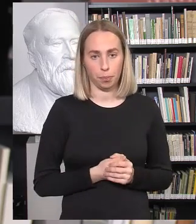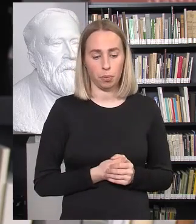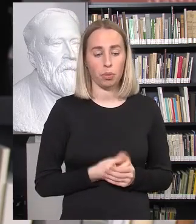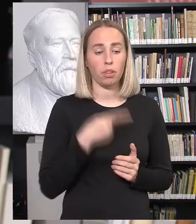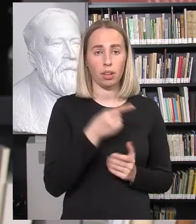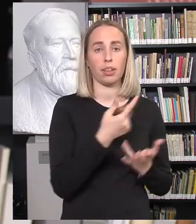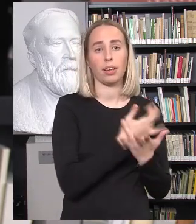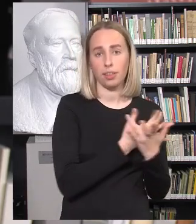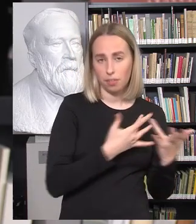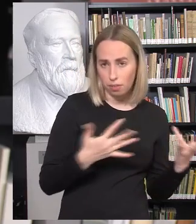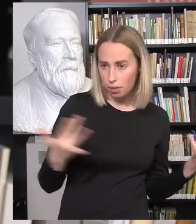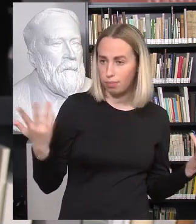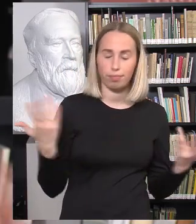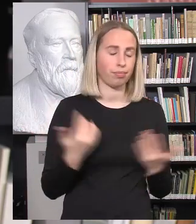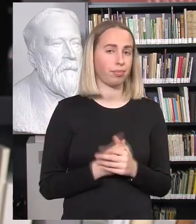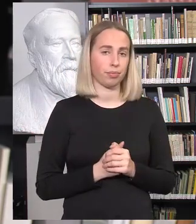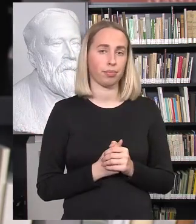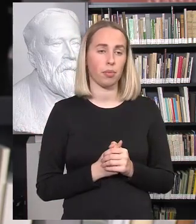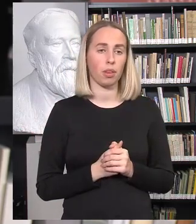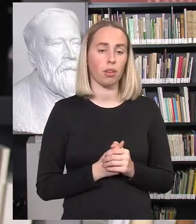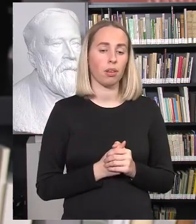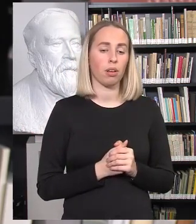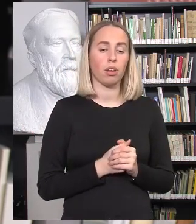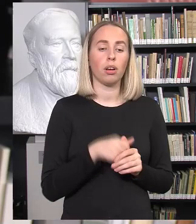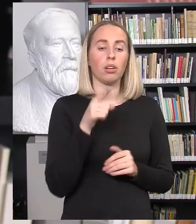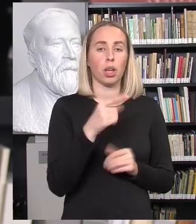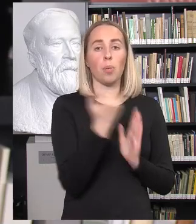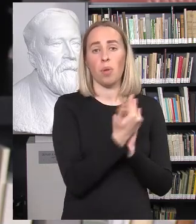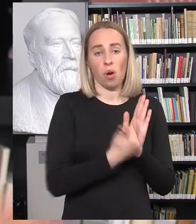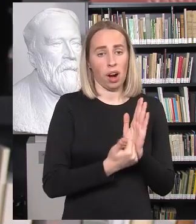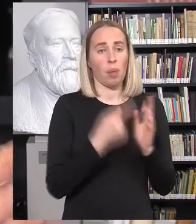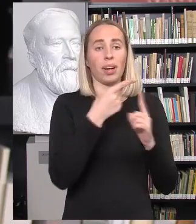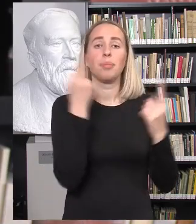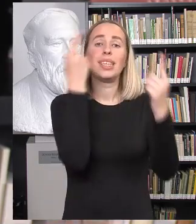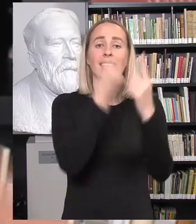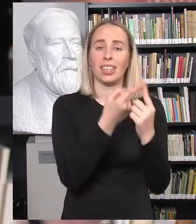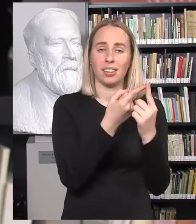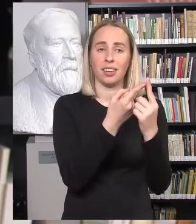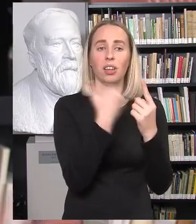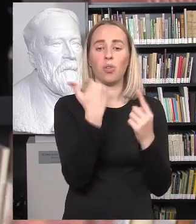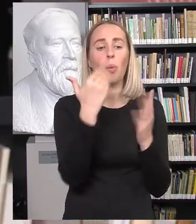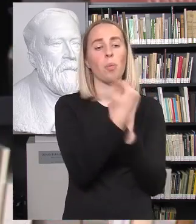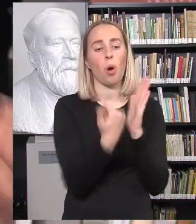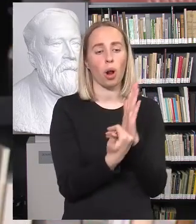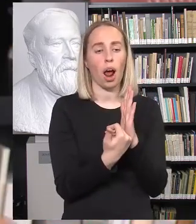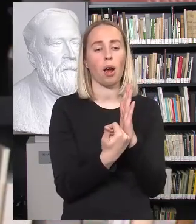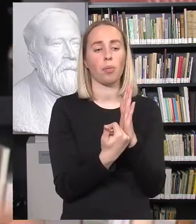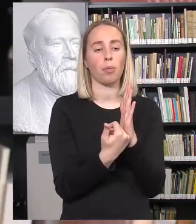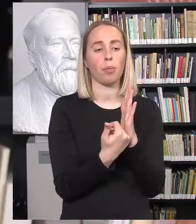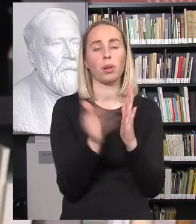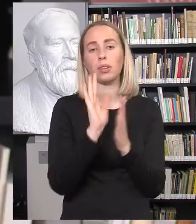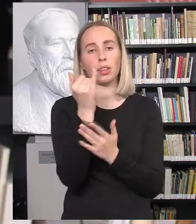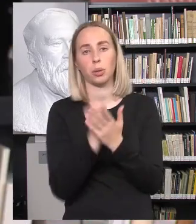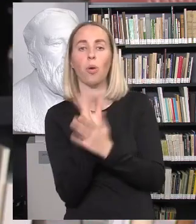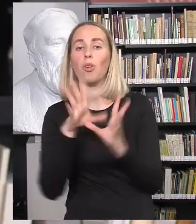jinai gali būti pati įvairiausia. Ir programa, na, tiesiog nesiekia net ir tokio tikslo, kad išvardinti kiek, kokių programų, tu atsiprašau,